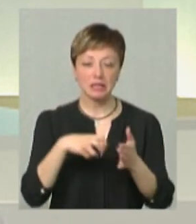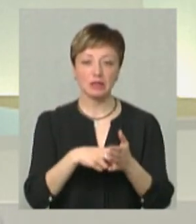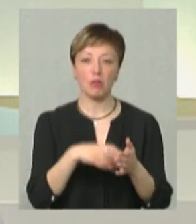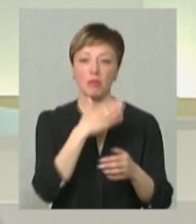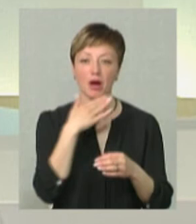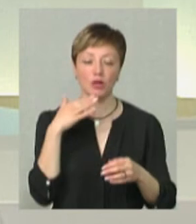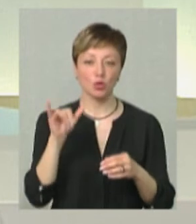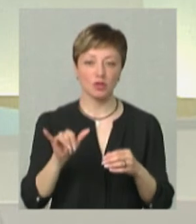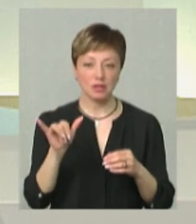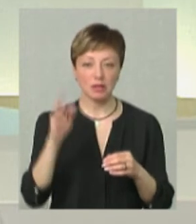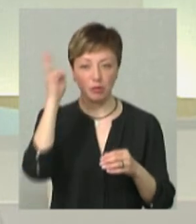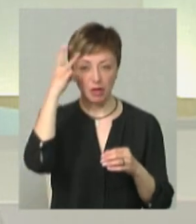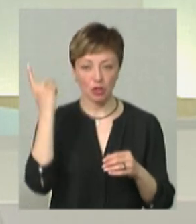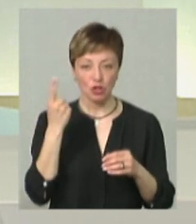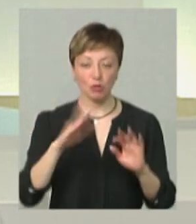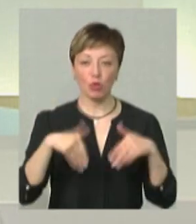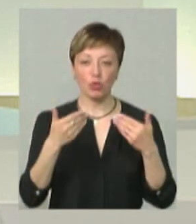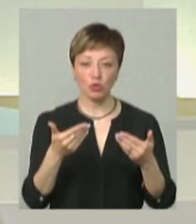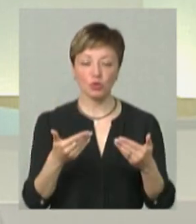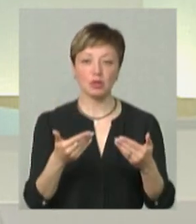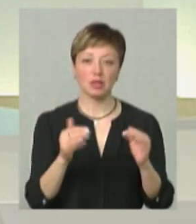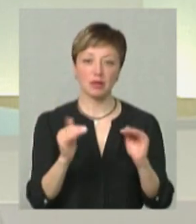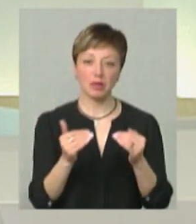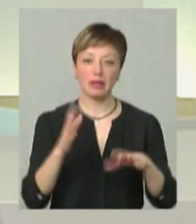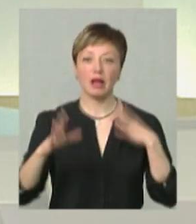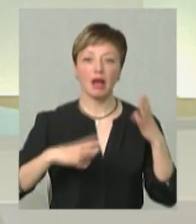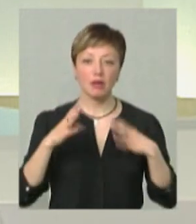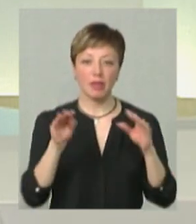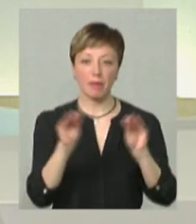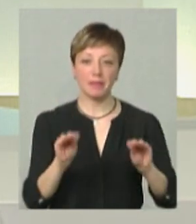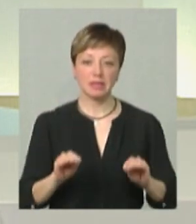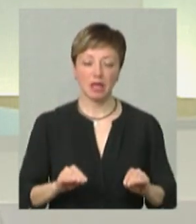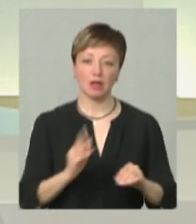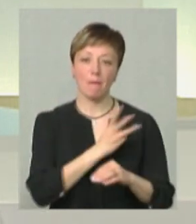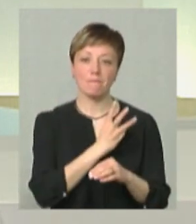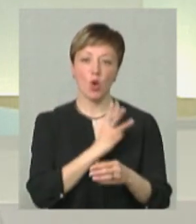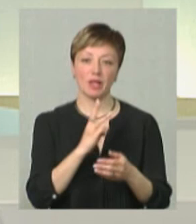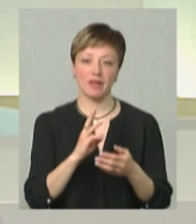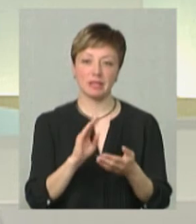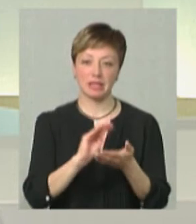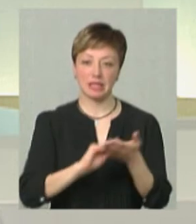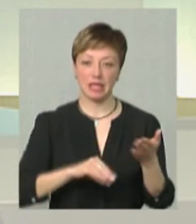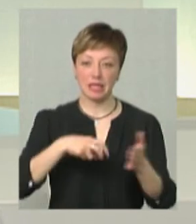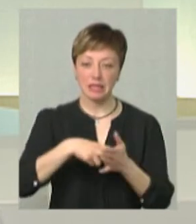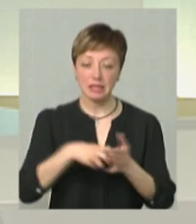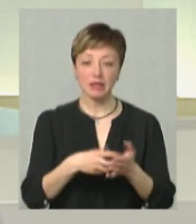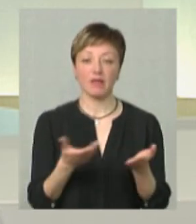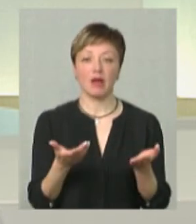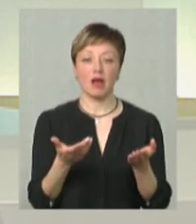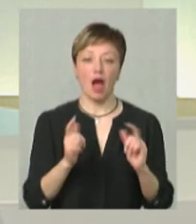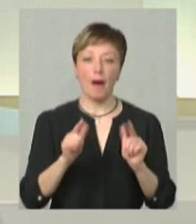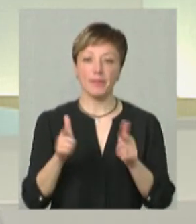вишів Хмельниччини пропонують якраз невеликі такі тренінги по написанню мотиваційних листів. Знову таки,